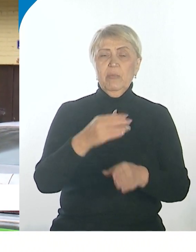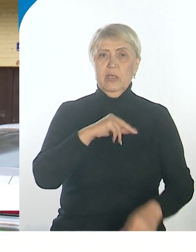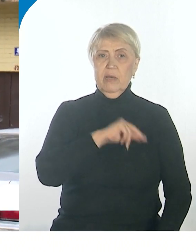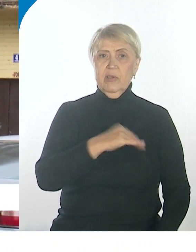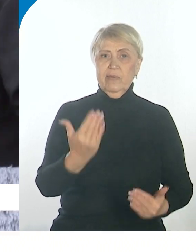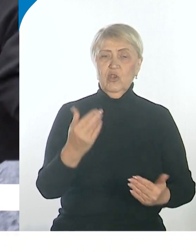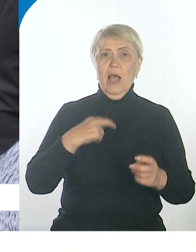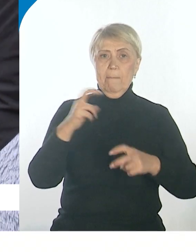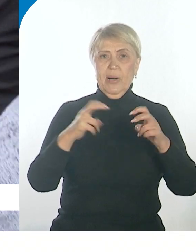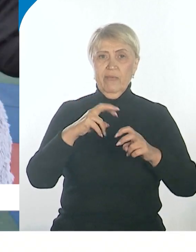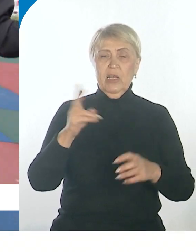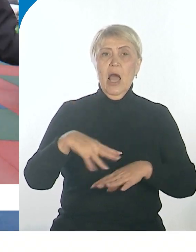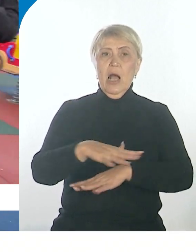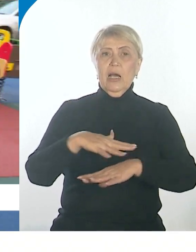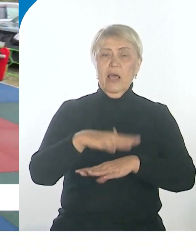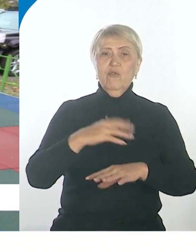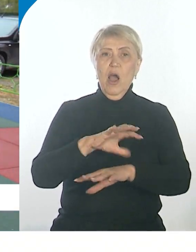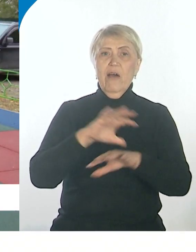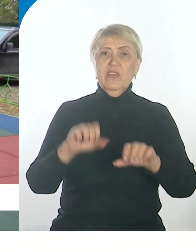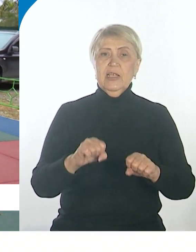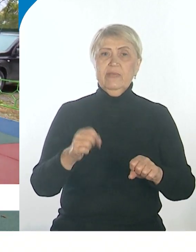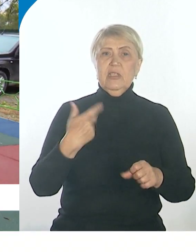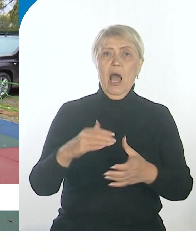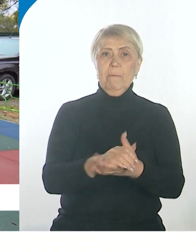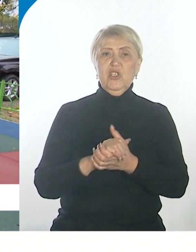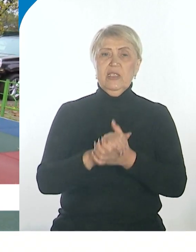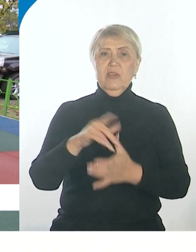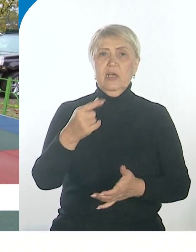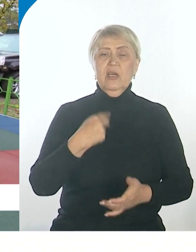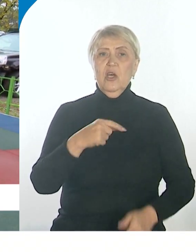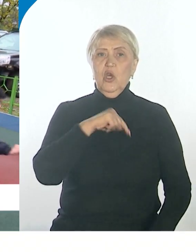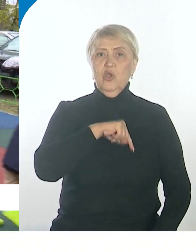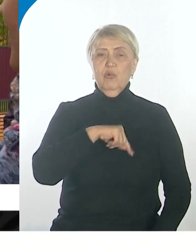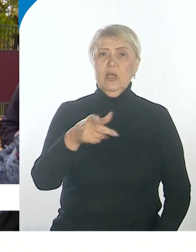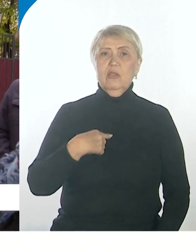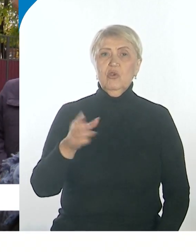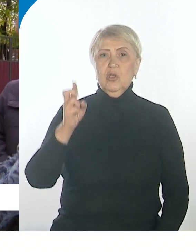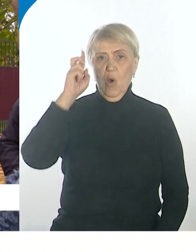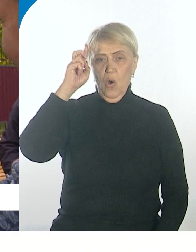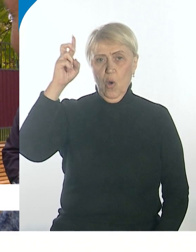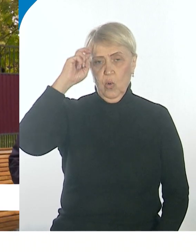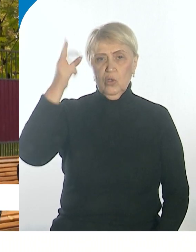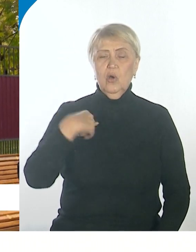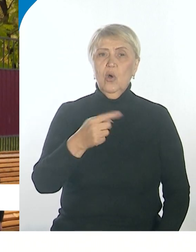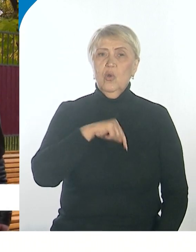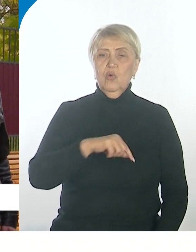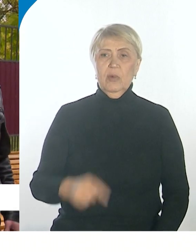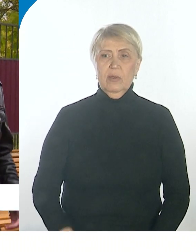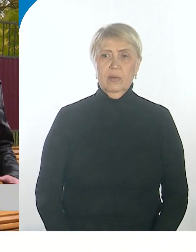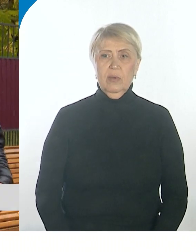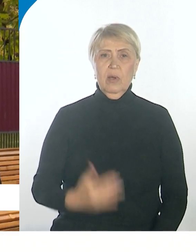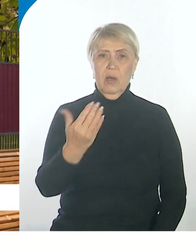представители краевой и городской власти, общественники и депутат Государственной Думы. На цепи одета пленка, она не дает